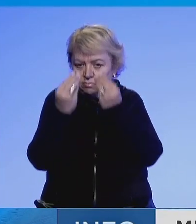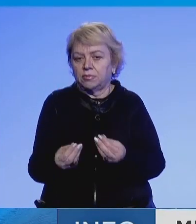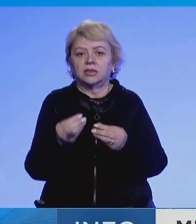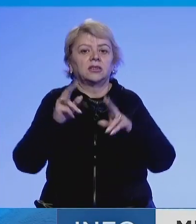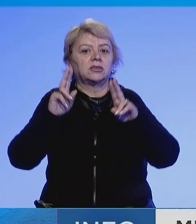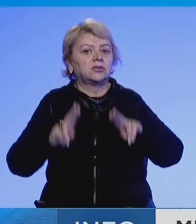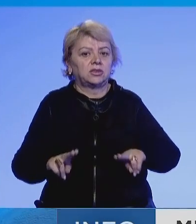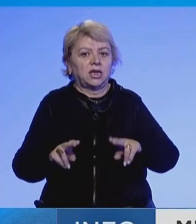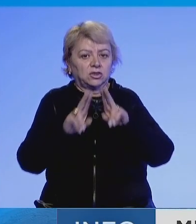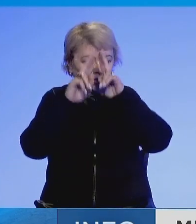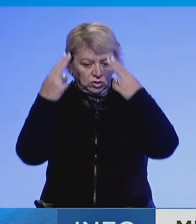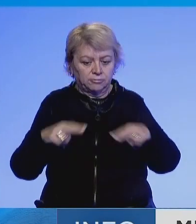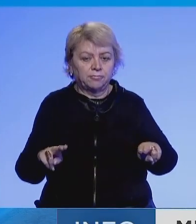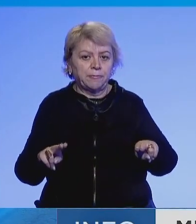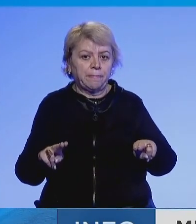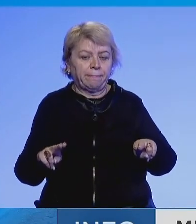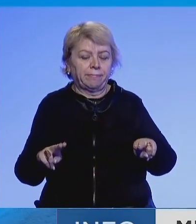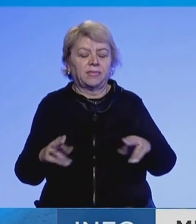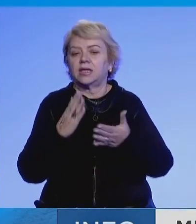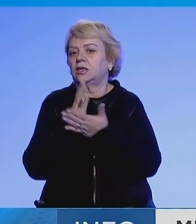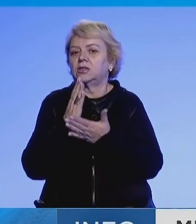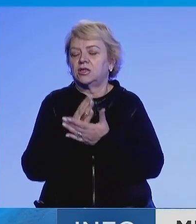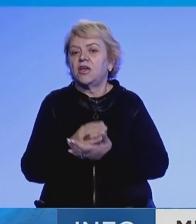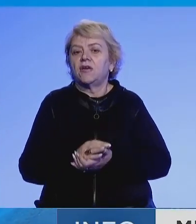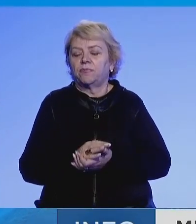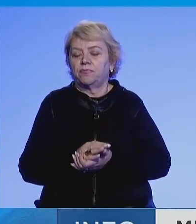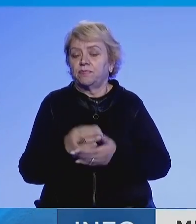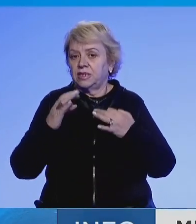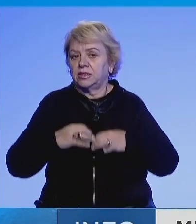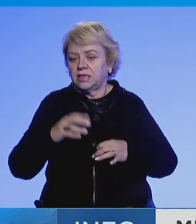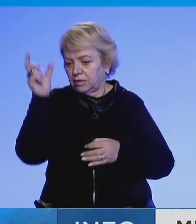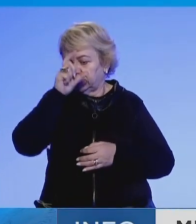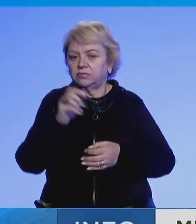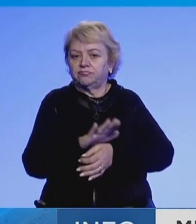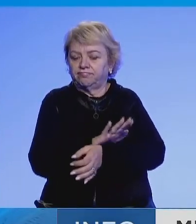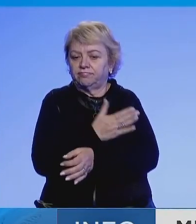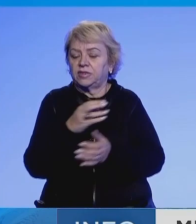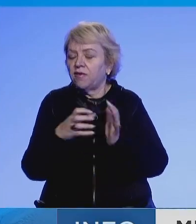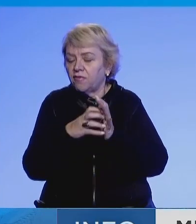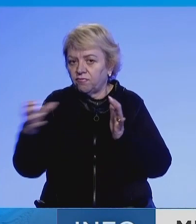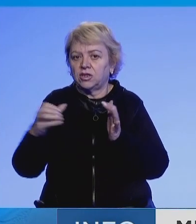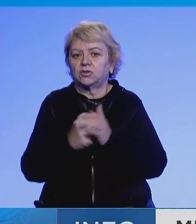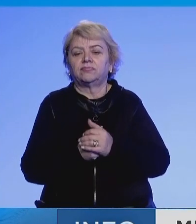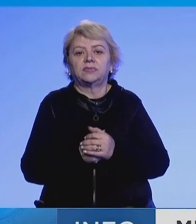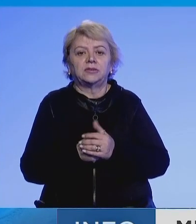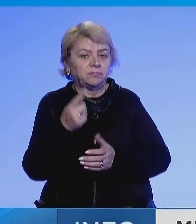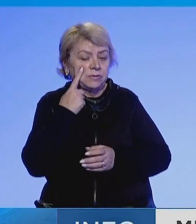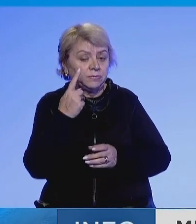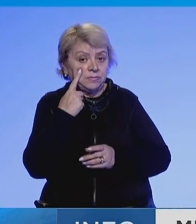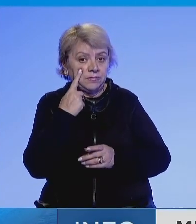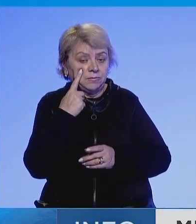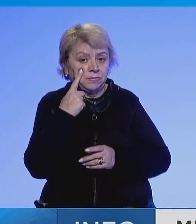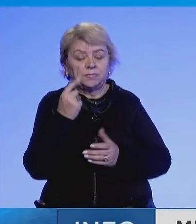së drejtës e ndërkomtare. Gjitha shtu, fuqish ka shprejhur se Sërbia do të vazhdojnë të bënë gjitha përpjekje